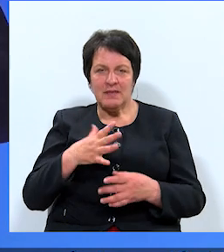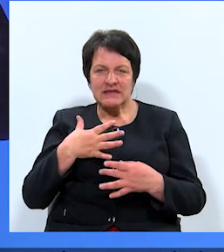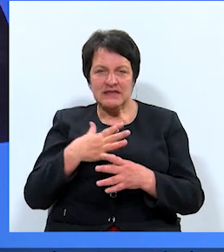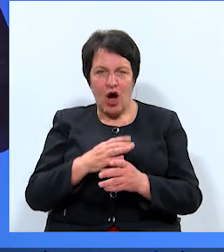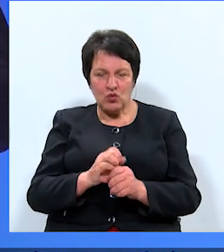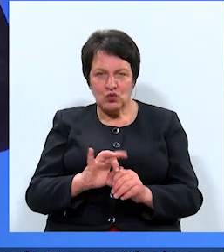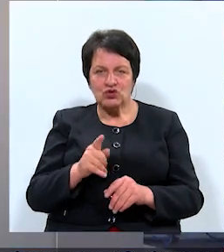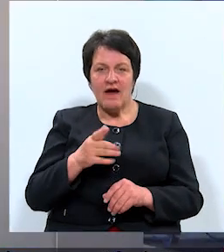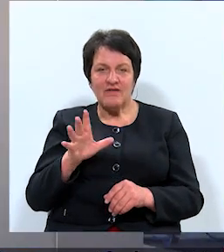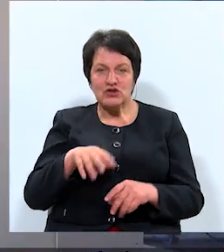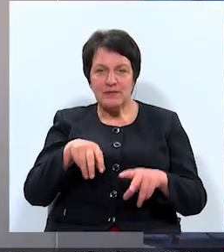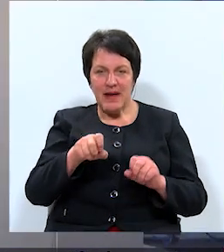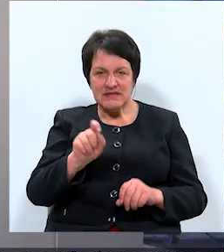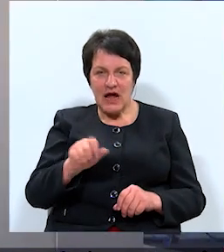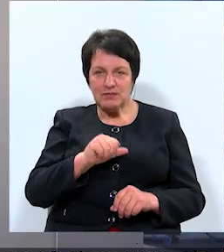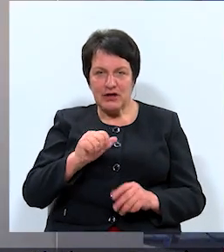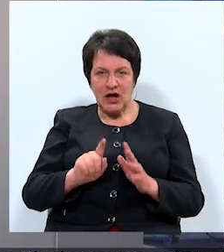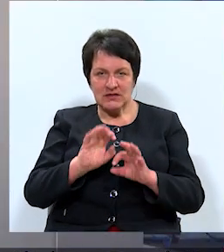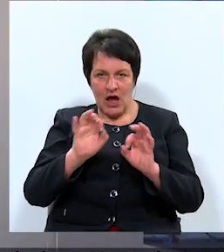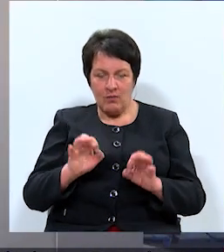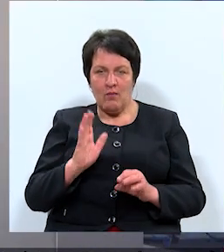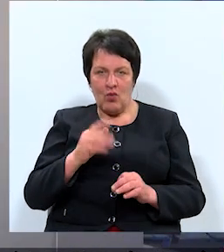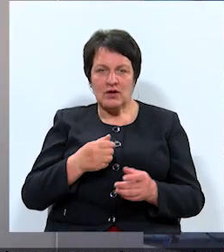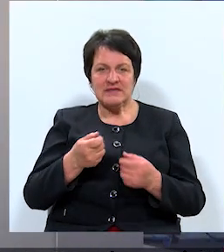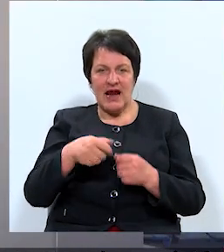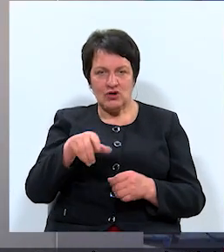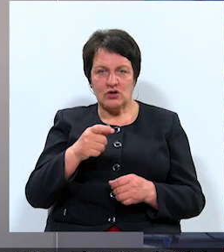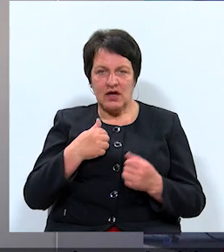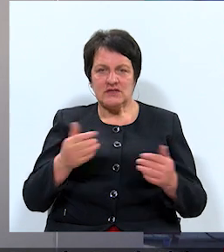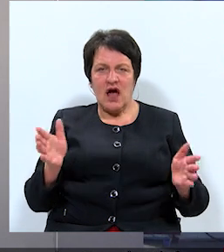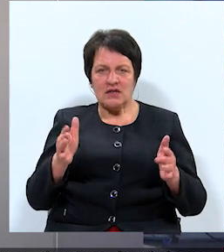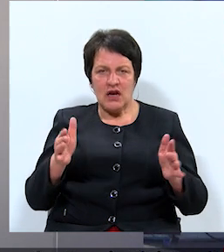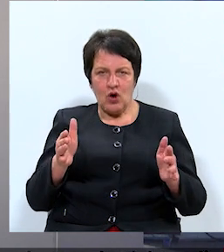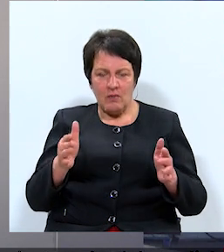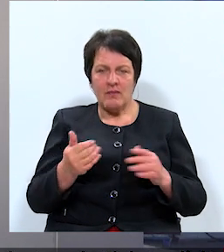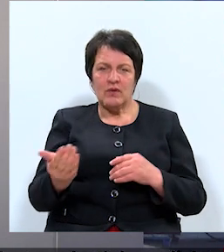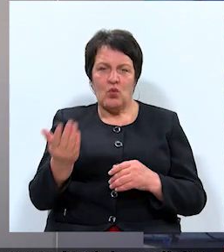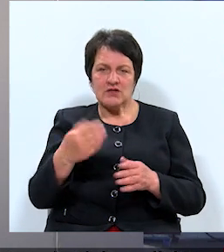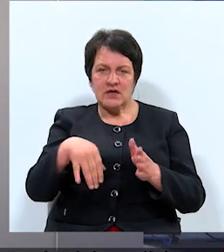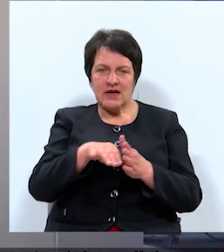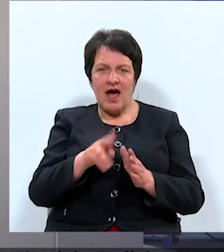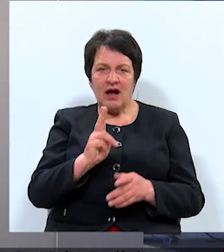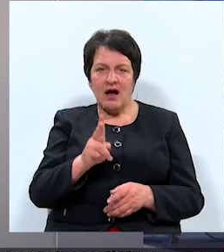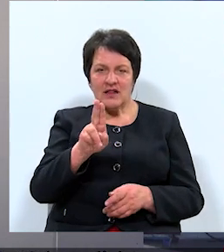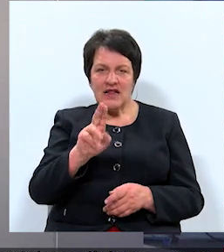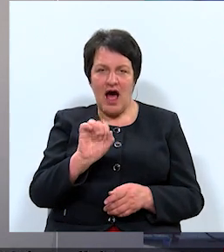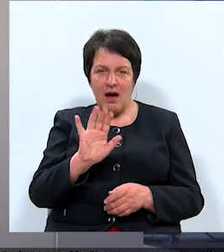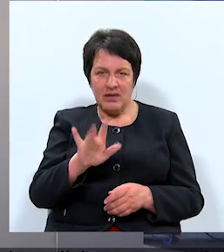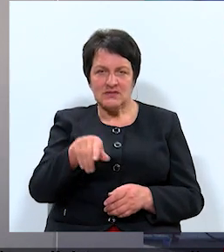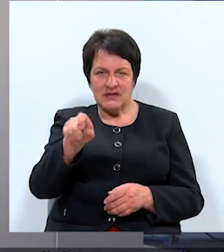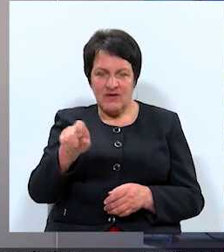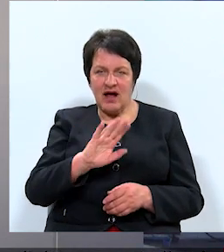speciālistus pašā sākumā, būdams rektors, es saicināju kopā un uzaicināju knaba cilvēkus, kuri vienkārši ar viņiem visiem